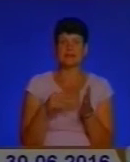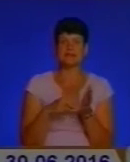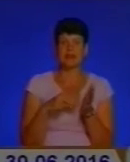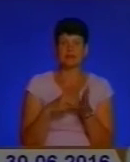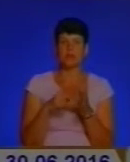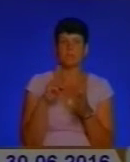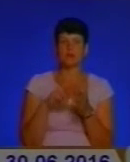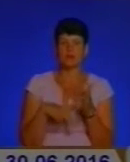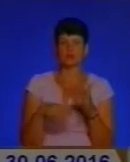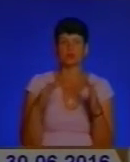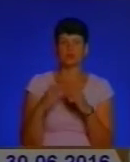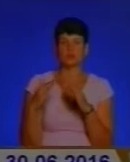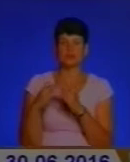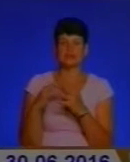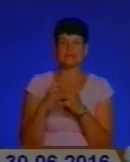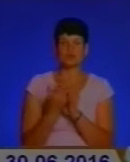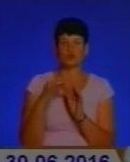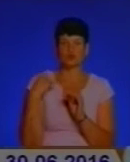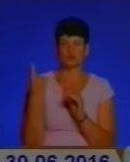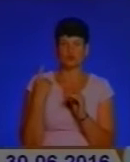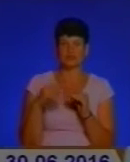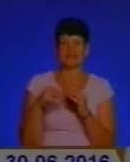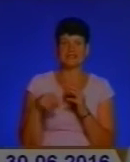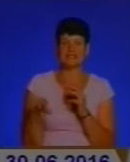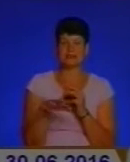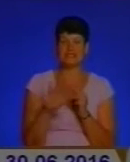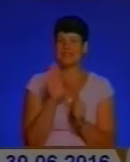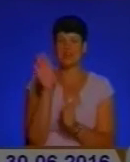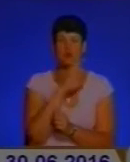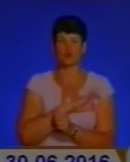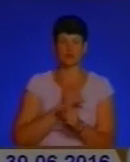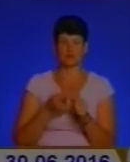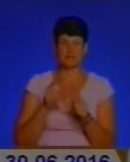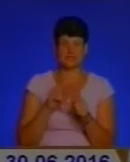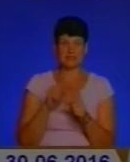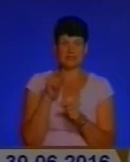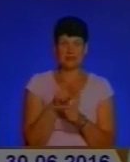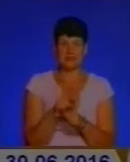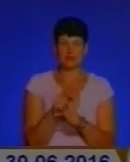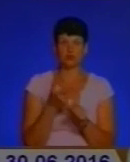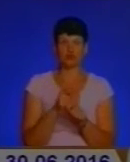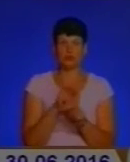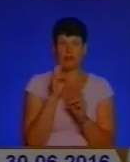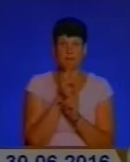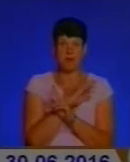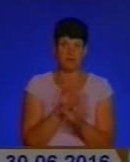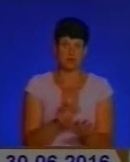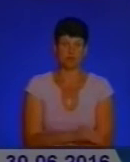нерахомість та сільськогосподарські угіді. Не використовувати такий великий ресурс – це дуже неправильно.